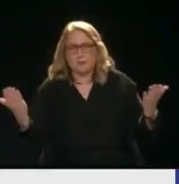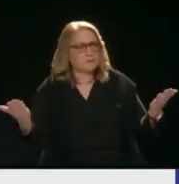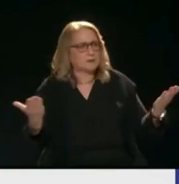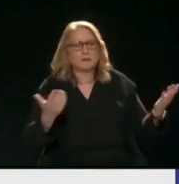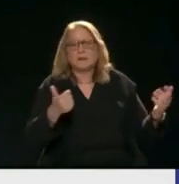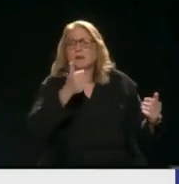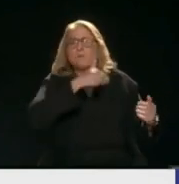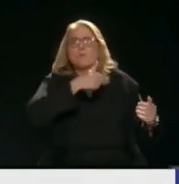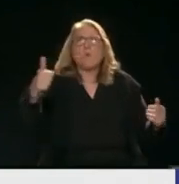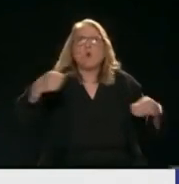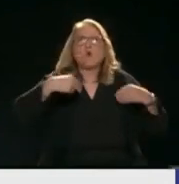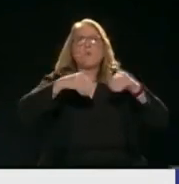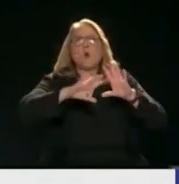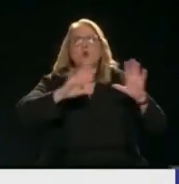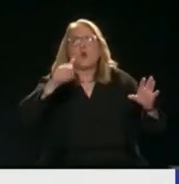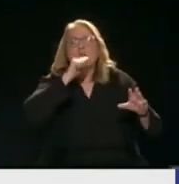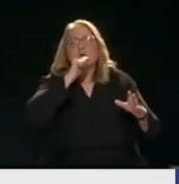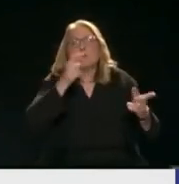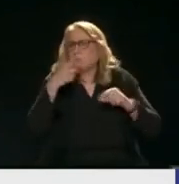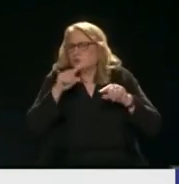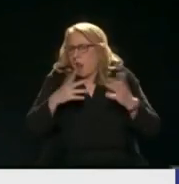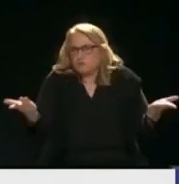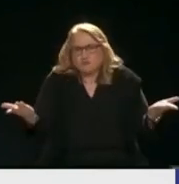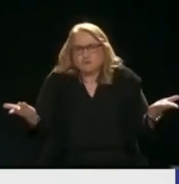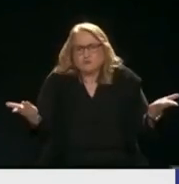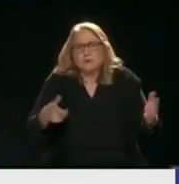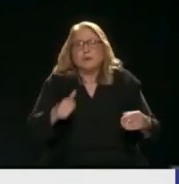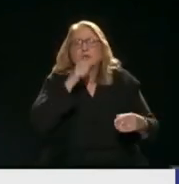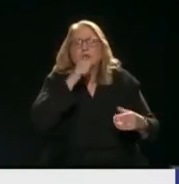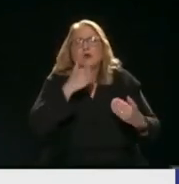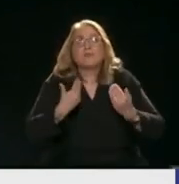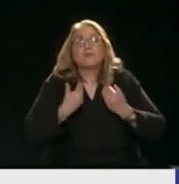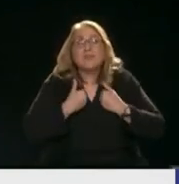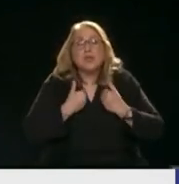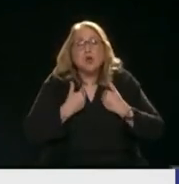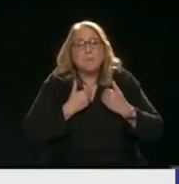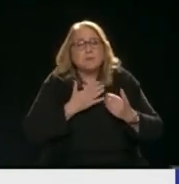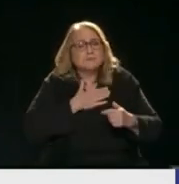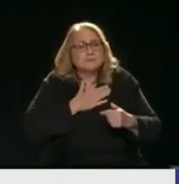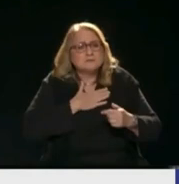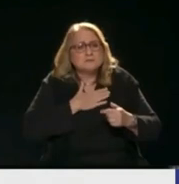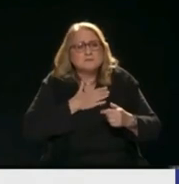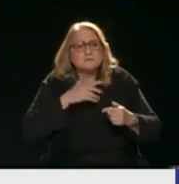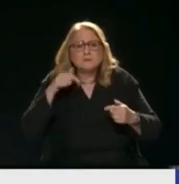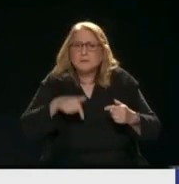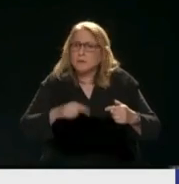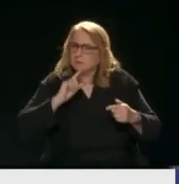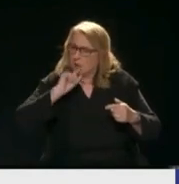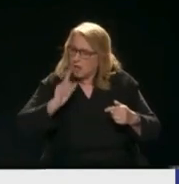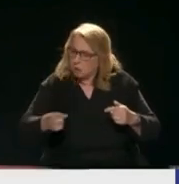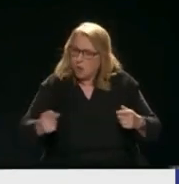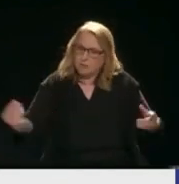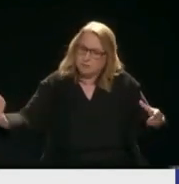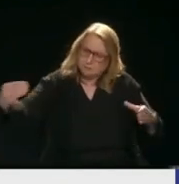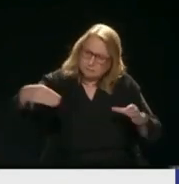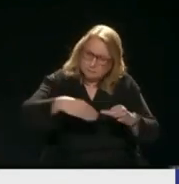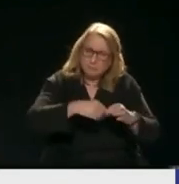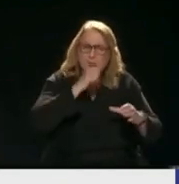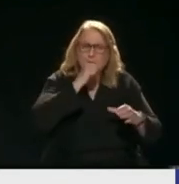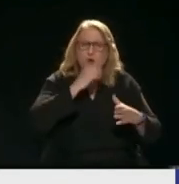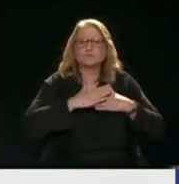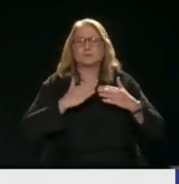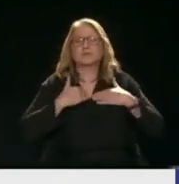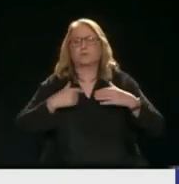Υπάρχει άλλος να πουλάει νερό Αφού δικό μας είναι Και εμείς βάλαμε ένα διαχειριστή Να μας το φέρνει μέχρι το σπίτι Θα μας κόψει στο νερό